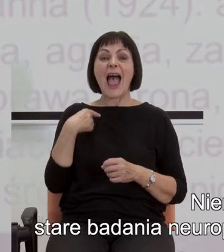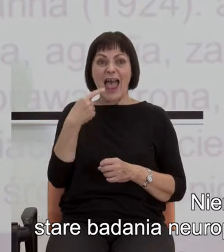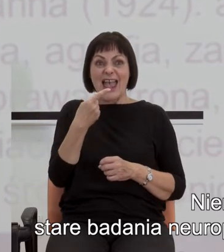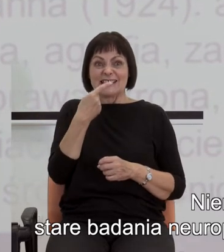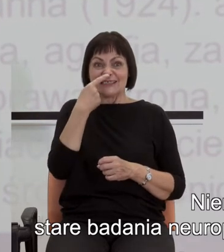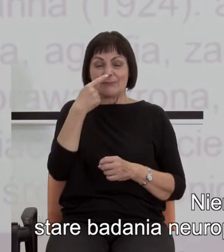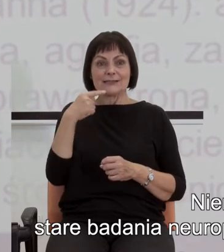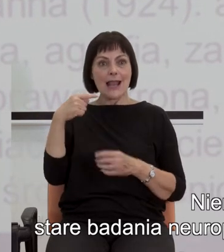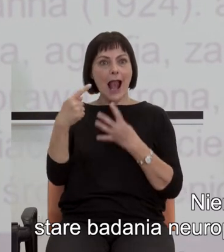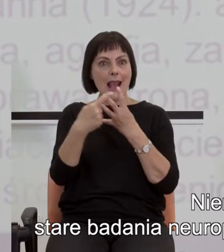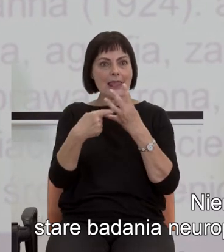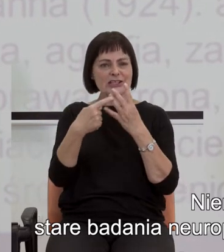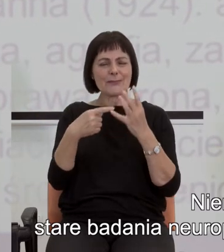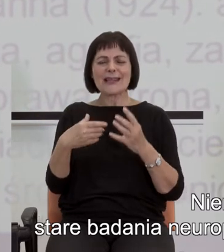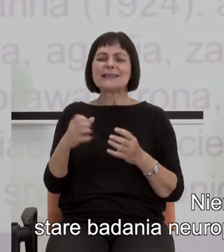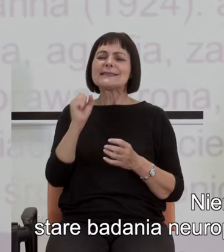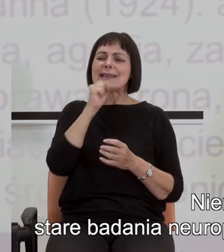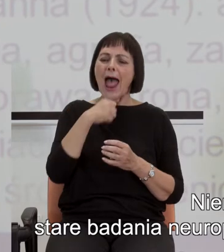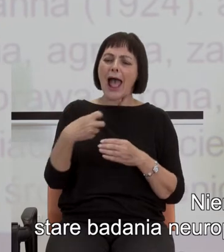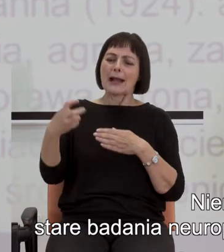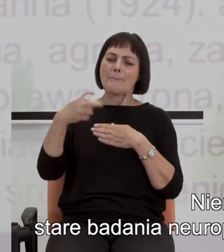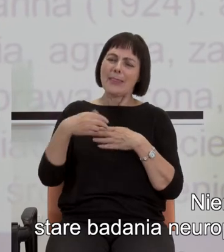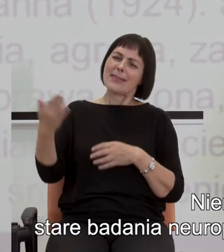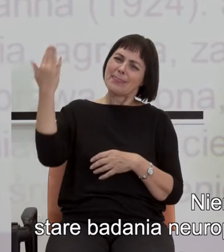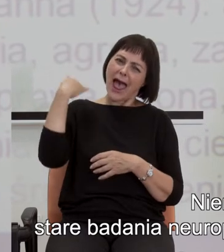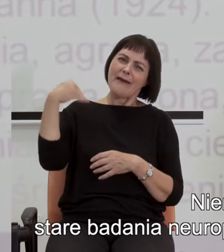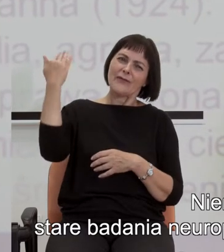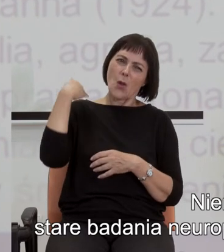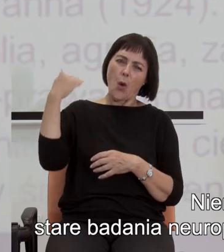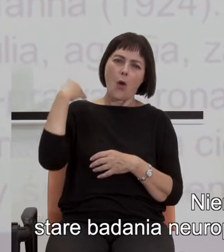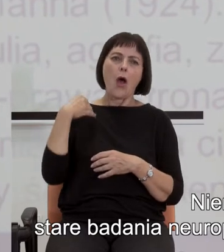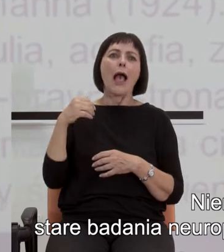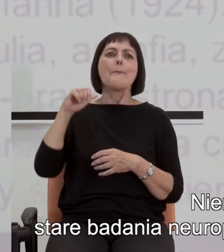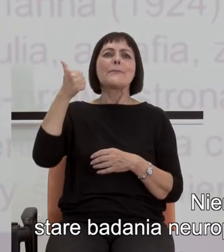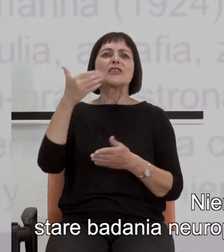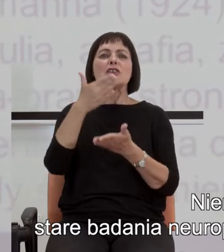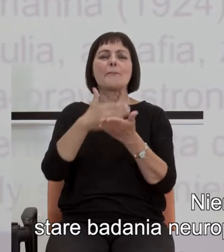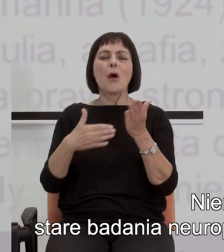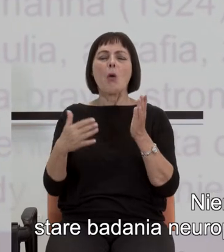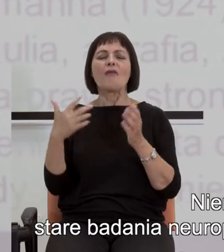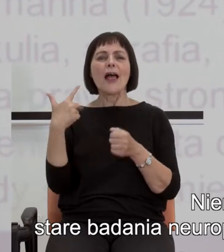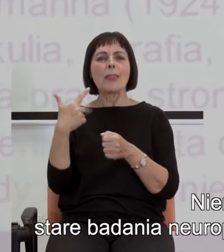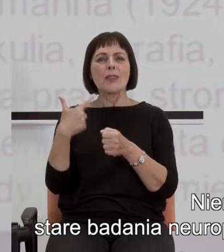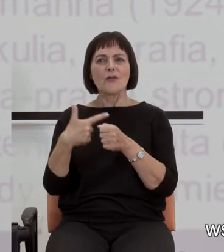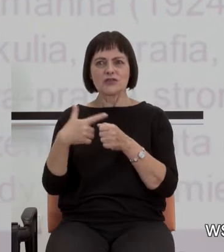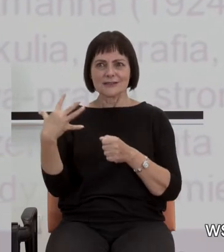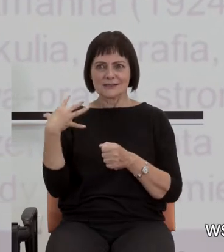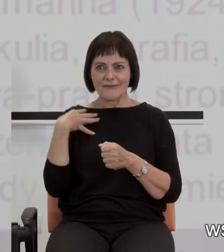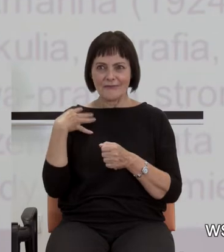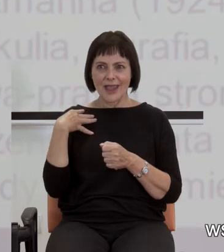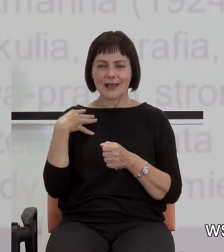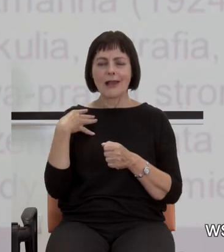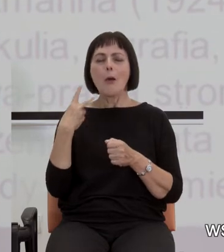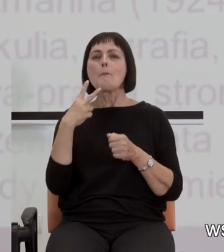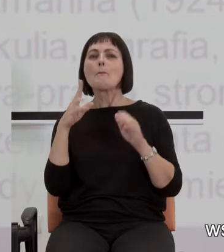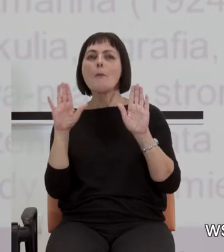stare badania neuropsychologiczne jeszcze z pierwszej połowy XX wieku wskazują na